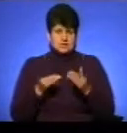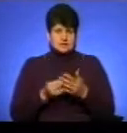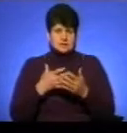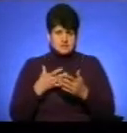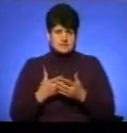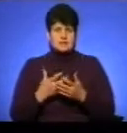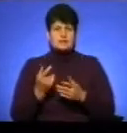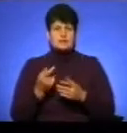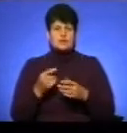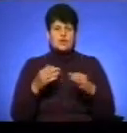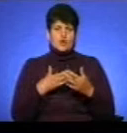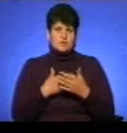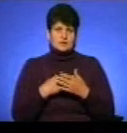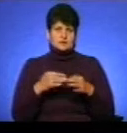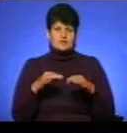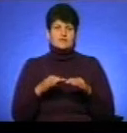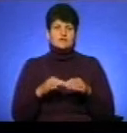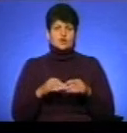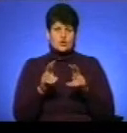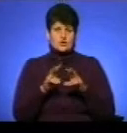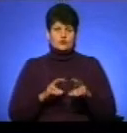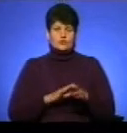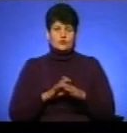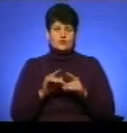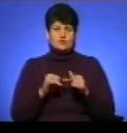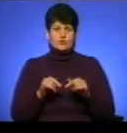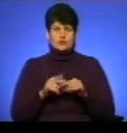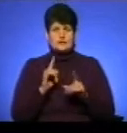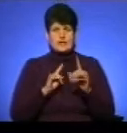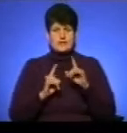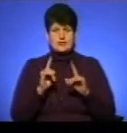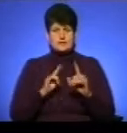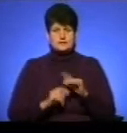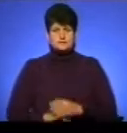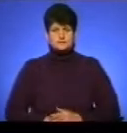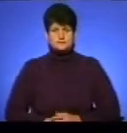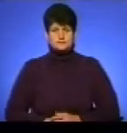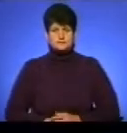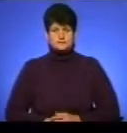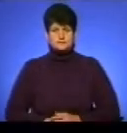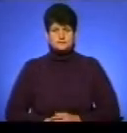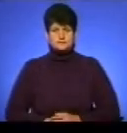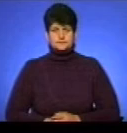транспорті розглянуть виконавчі органи ради. Любов Годомська, Оксана Галіяш, новини.